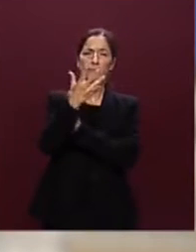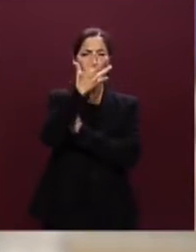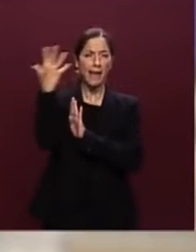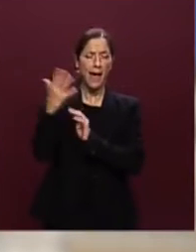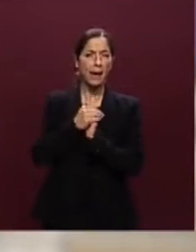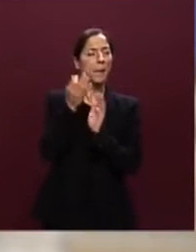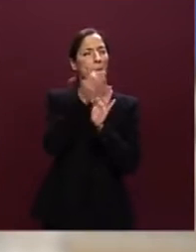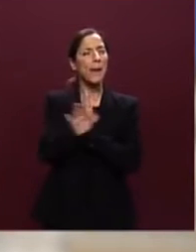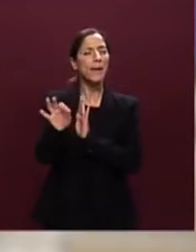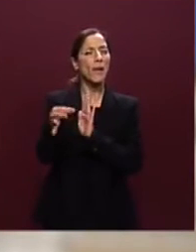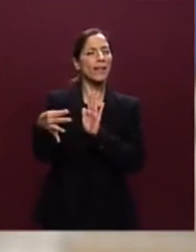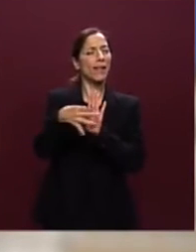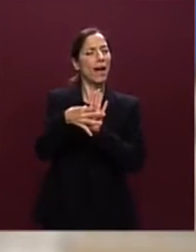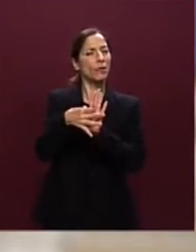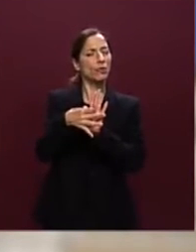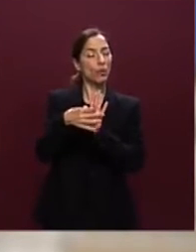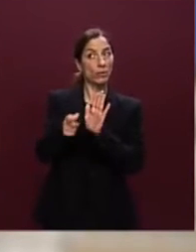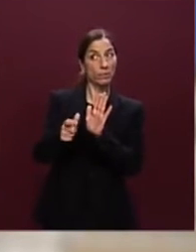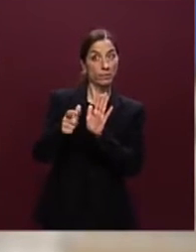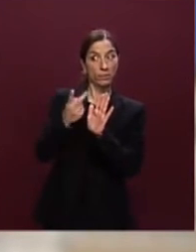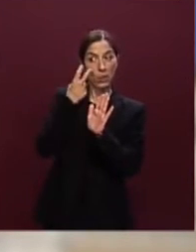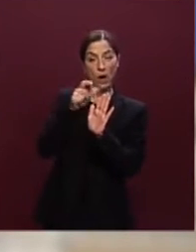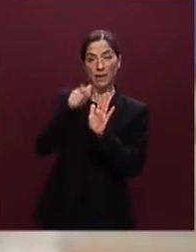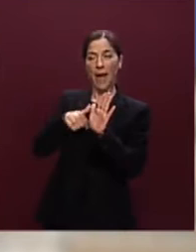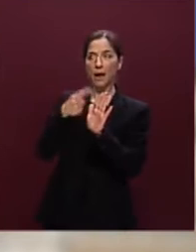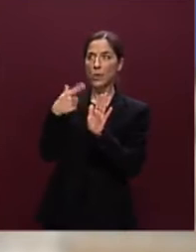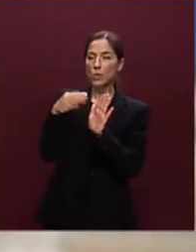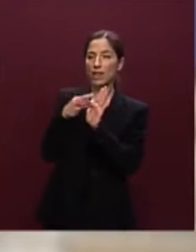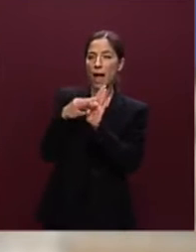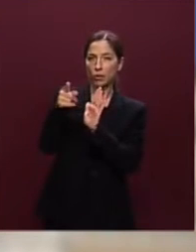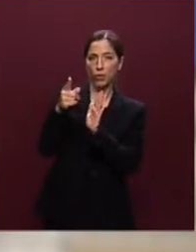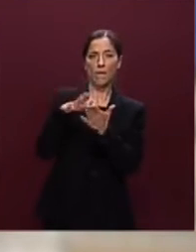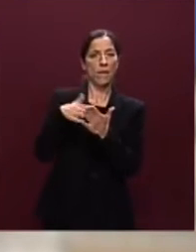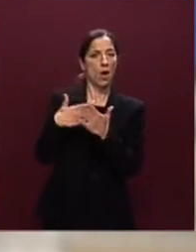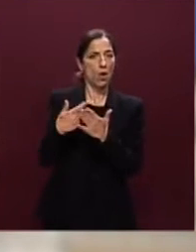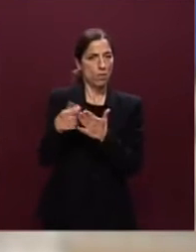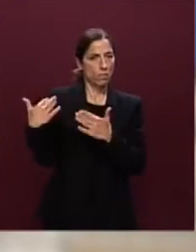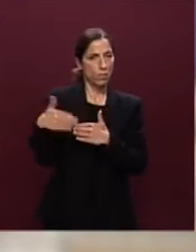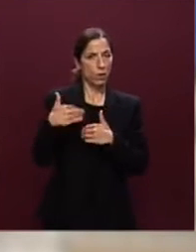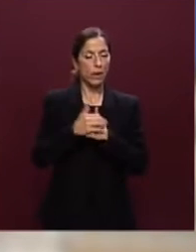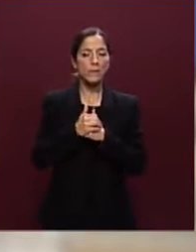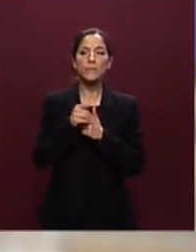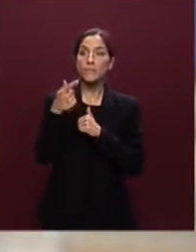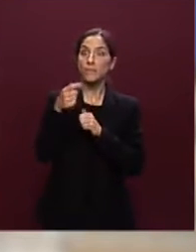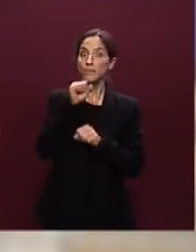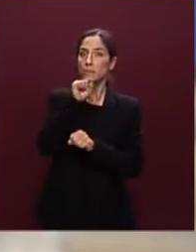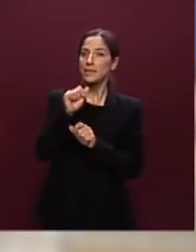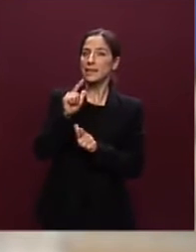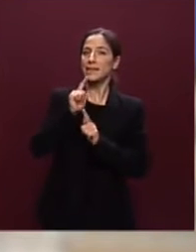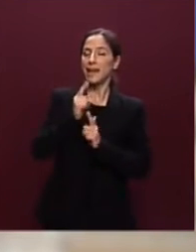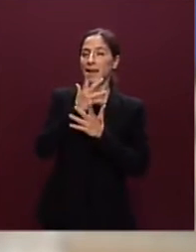per quanto ci riguarda una valenza molto rilevante perché è sostanzialmente una linea di tendenza che la Commissione